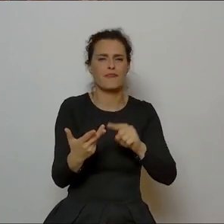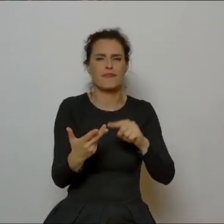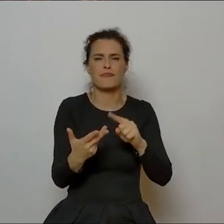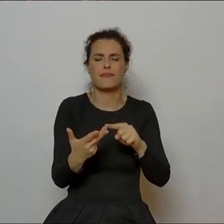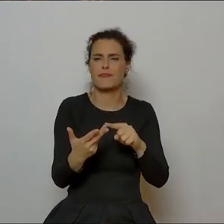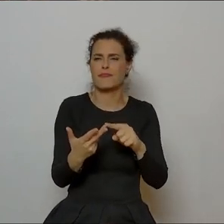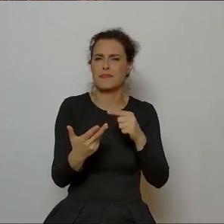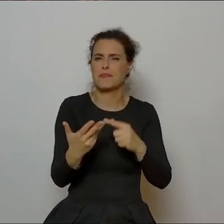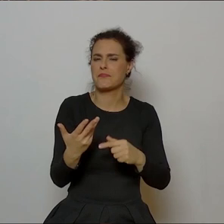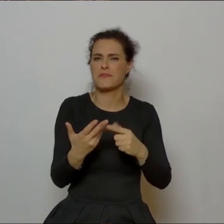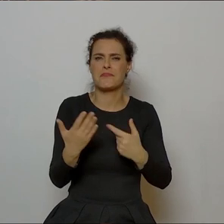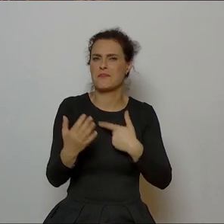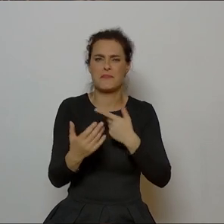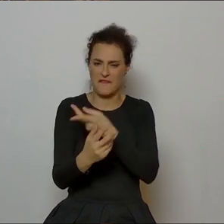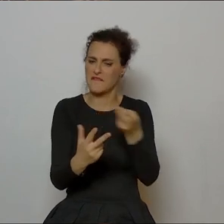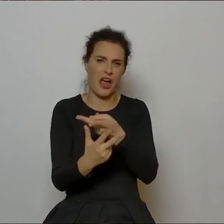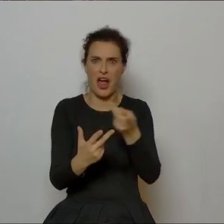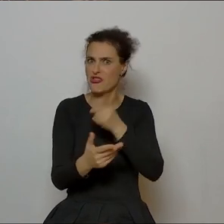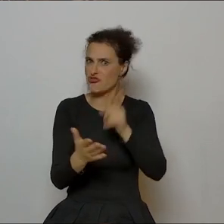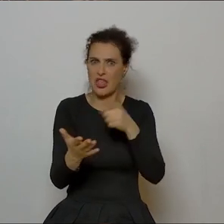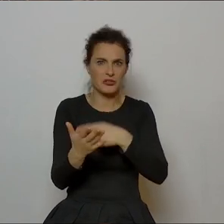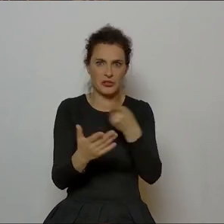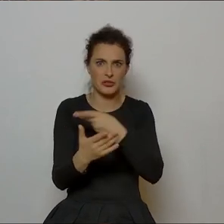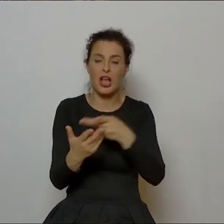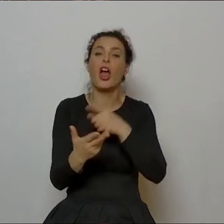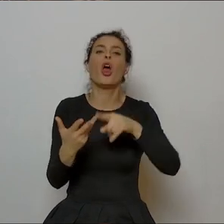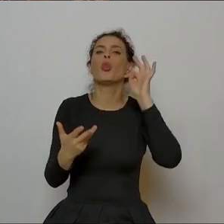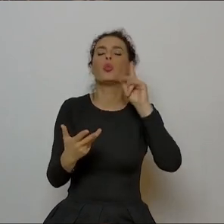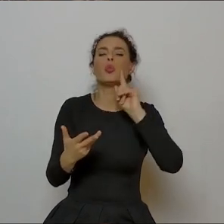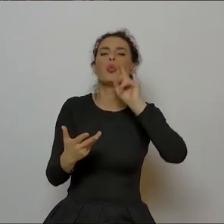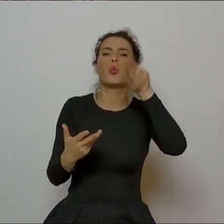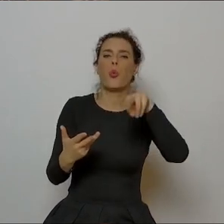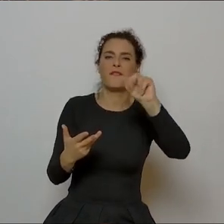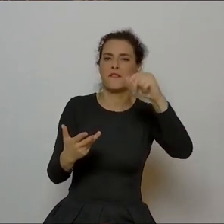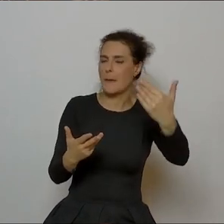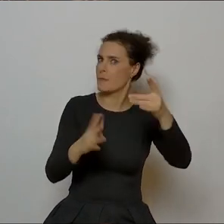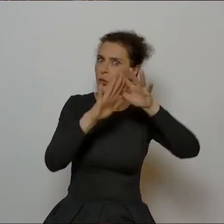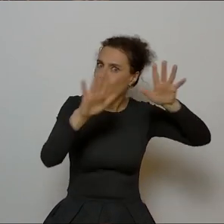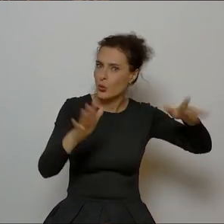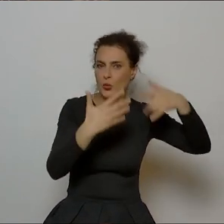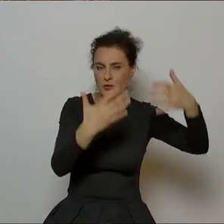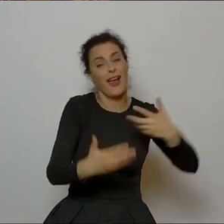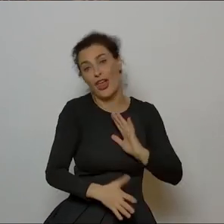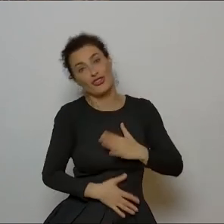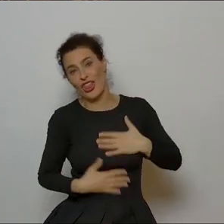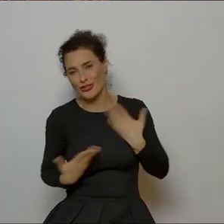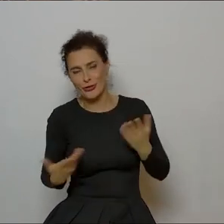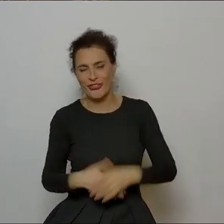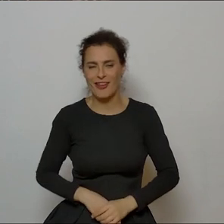Właściwie ciągle się te nazwiska powtarzają nie wiedzieć czemu. i Tuwim. Bardzo dużo chcą do Tuwima. Nie dziwię się.